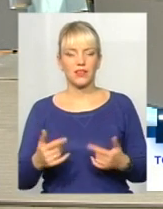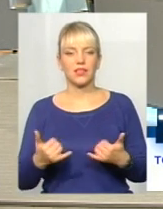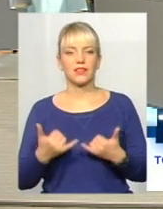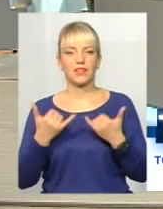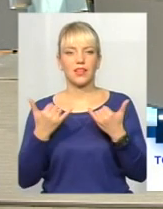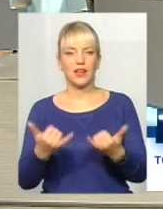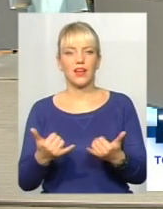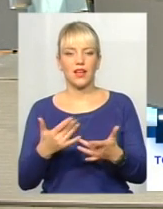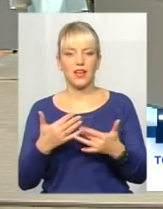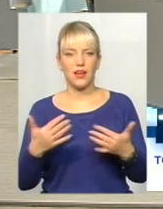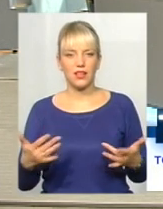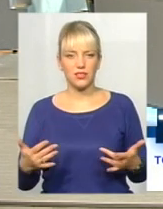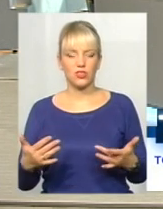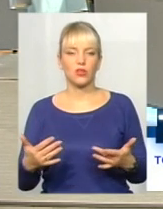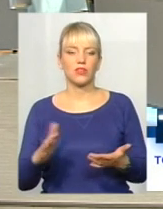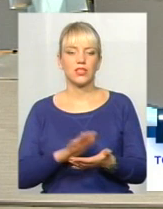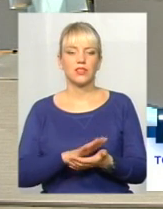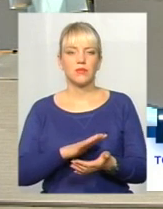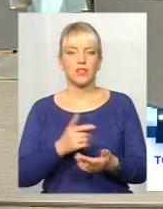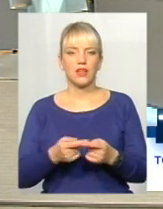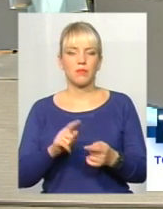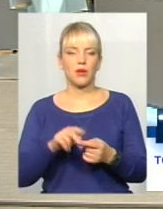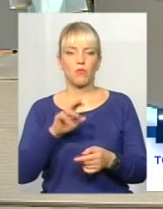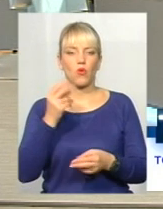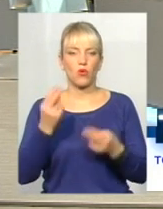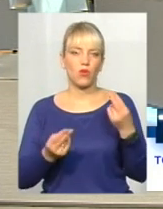сміття, по полігонам можна роздірувати їх так.